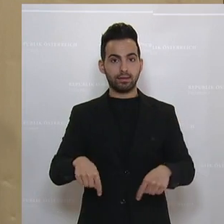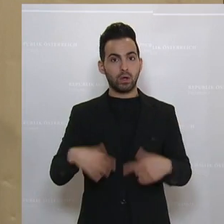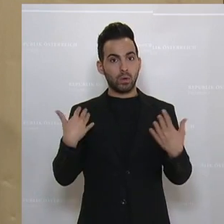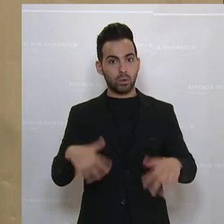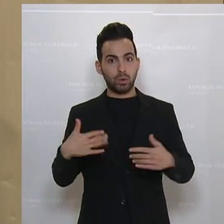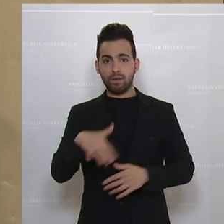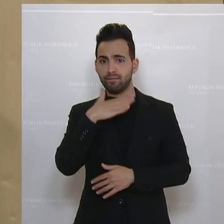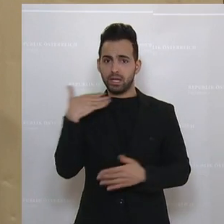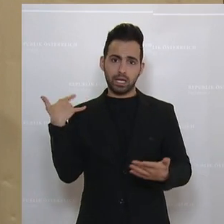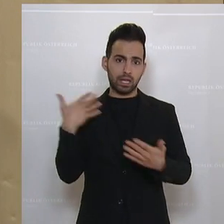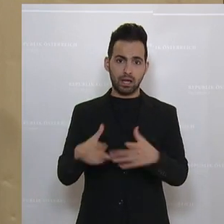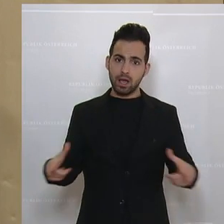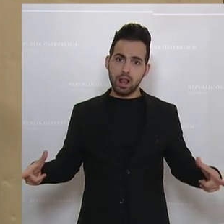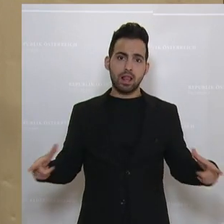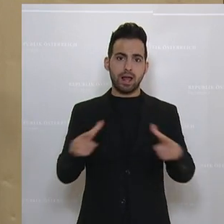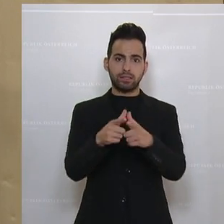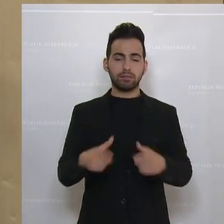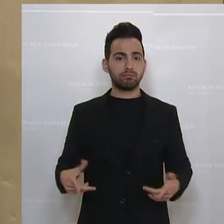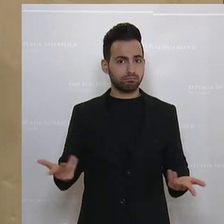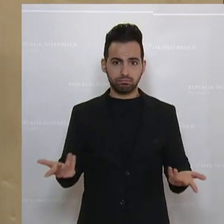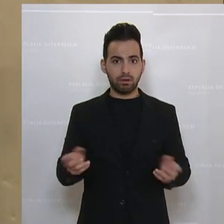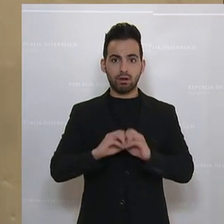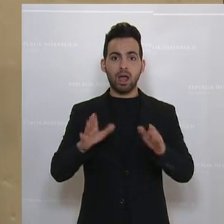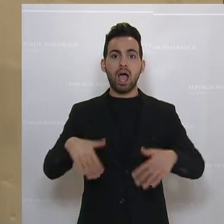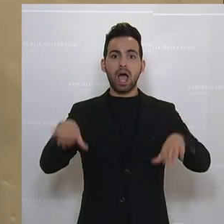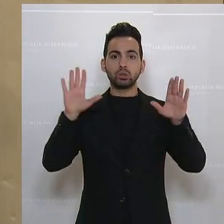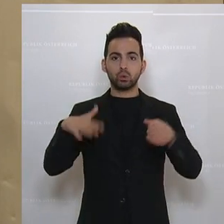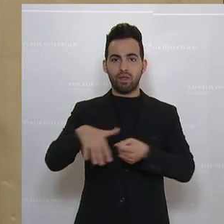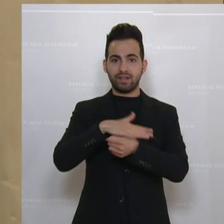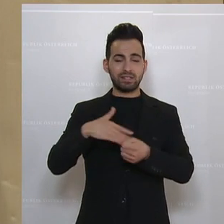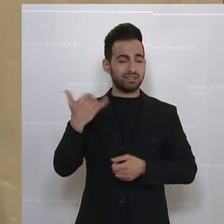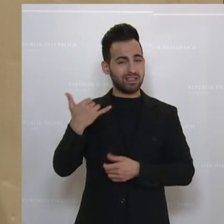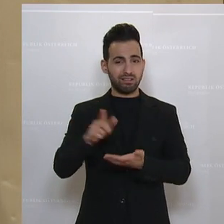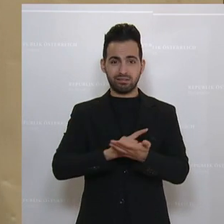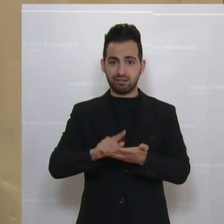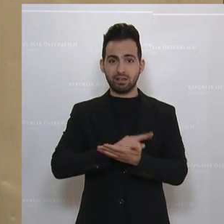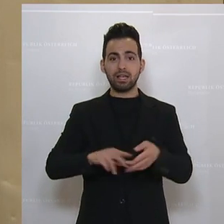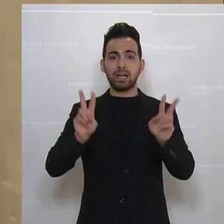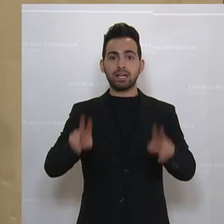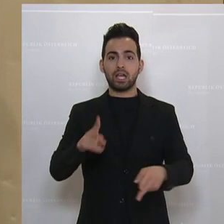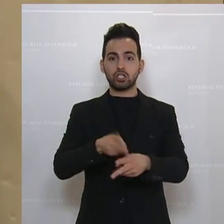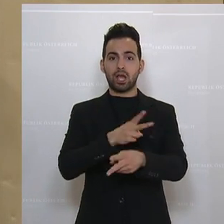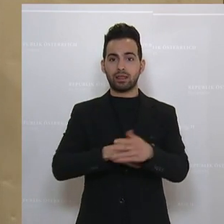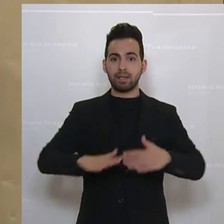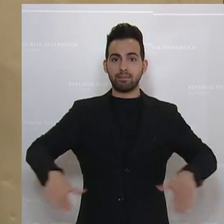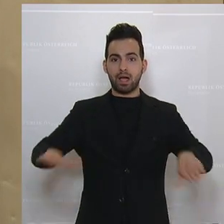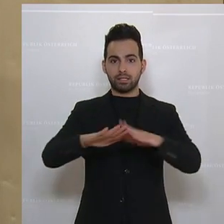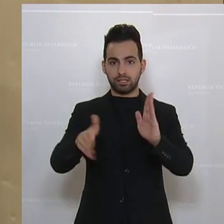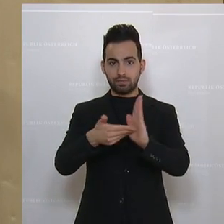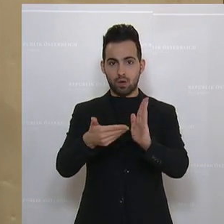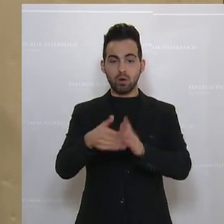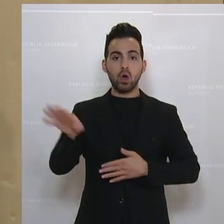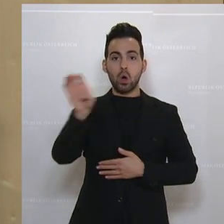Ausordentliches geleistet. Und es ist unbestritten, dass das Asylwesen zu jeder Zeit auf einer rechtsstaatlichen Basis stehen muss, dass die